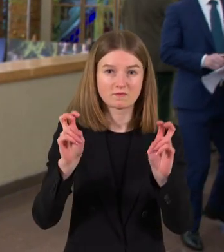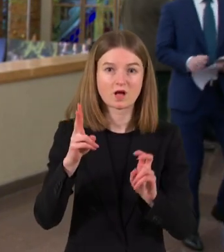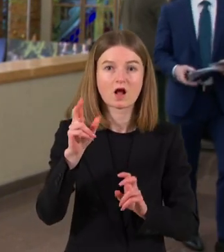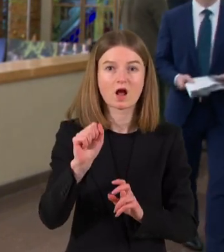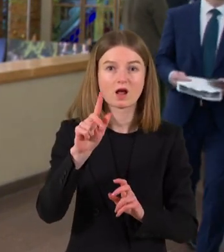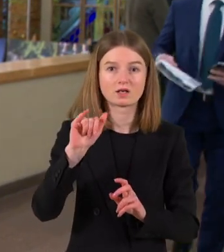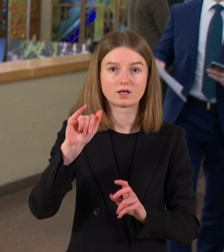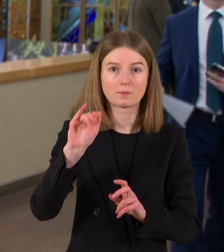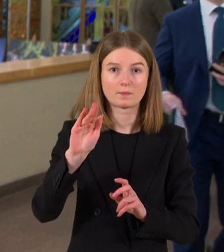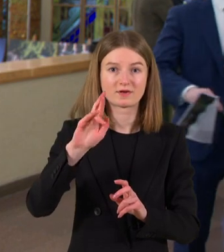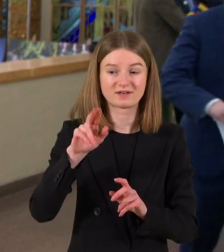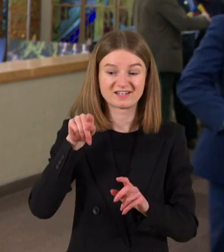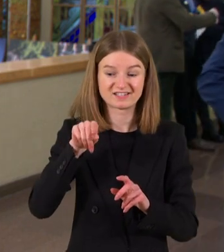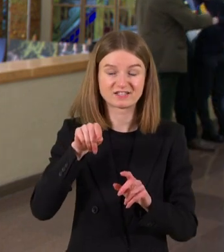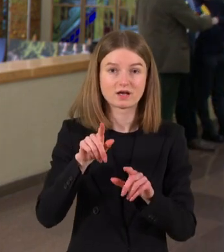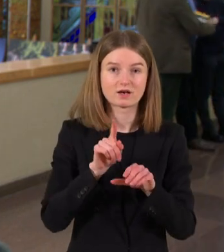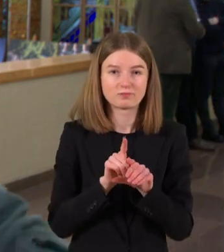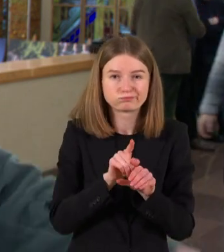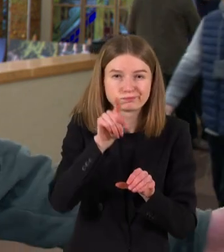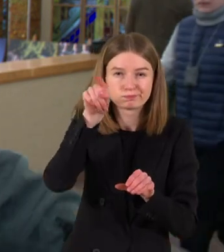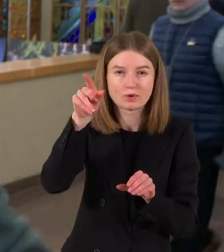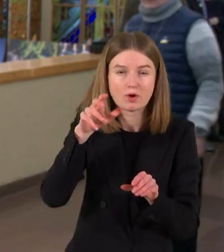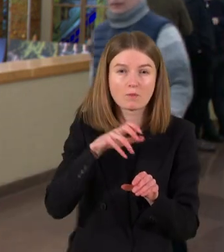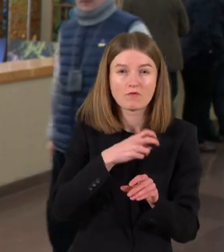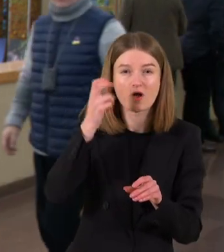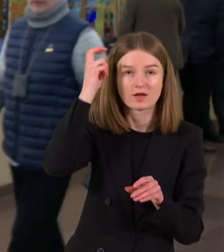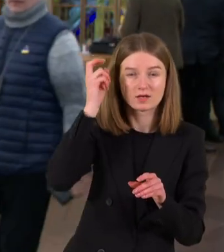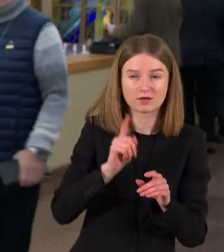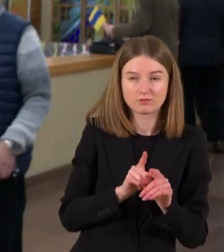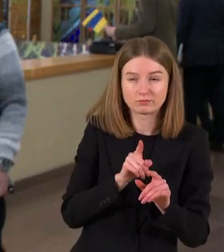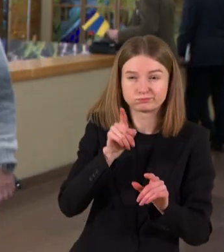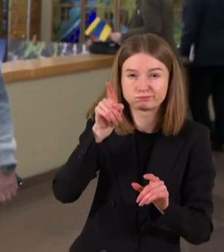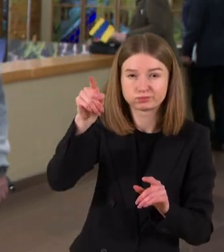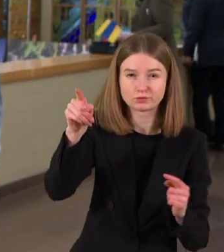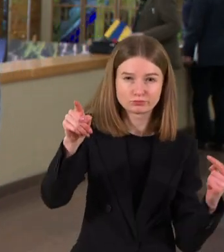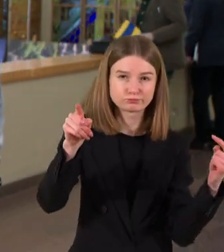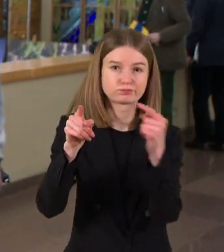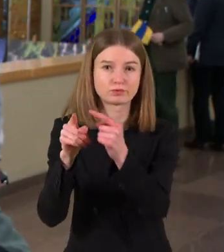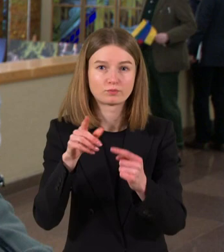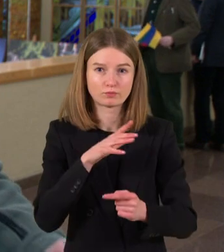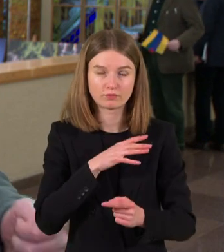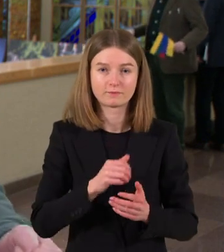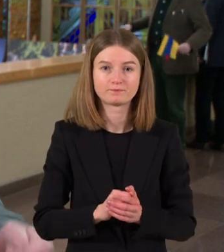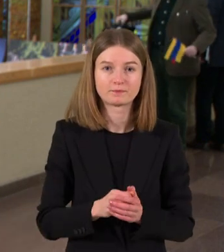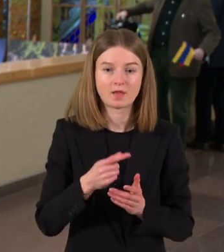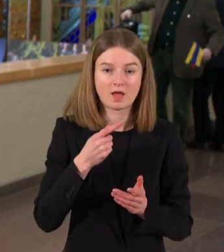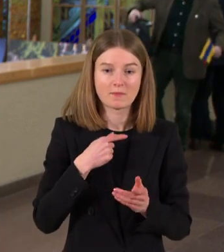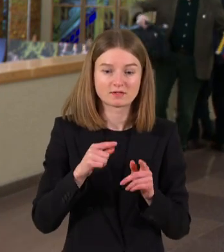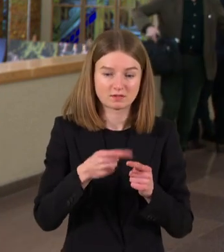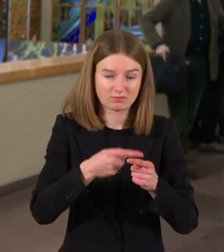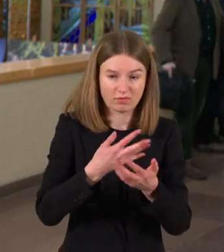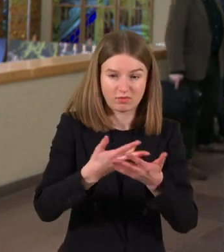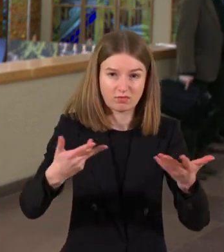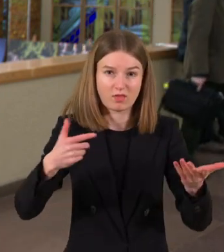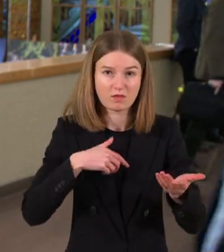nutaikyta į Kijevą ir ten tiesiog numušta prieš kelias savaitės. Mes gavom visą maišą šitų